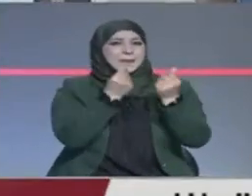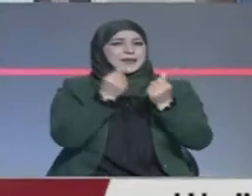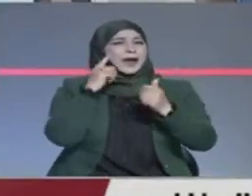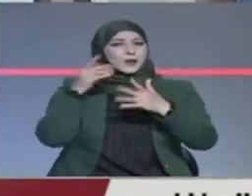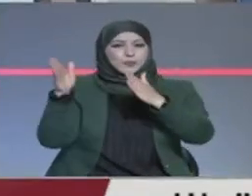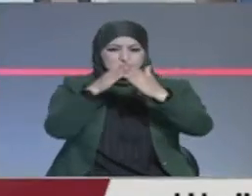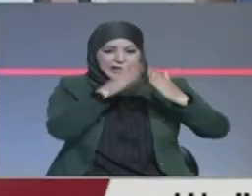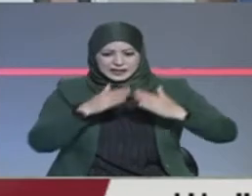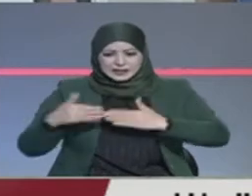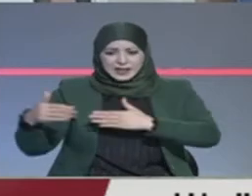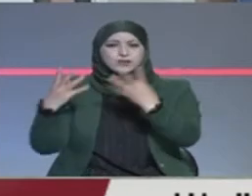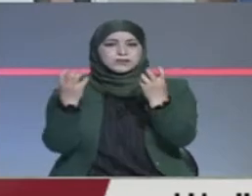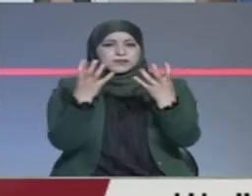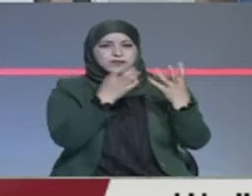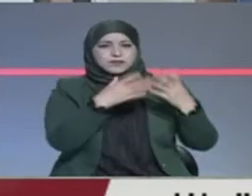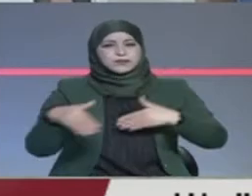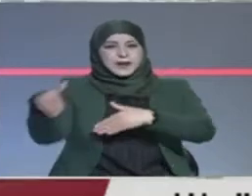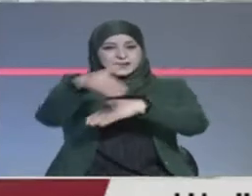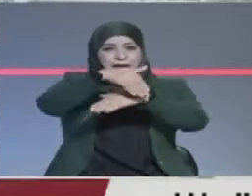العمرانية